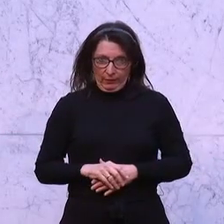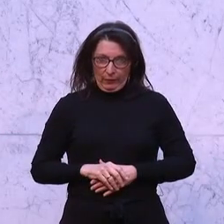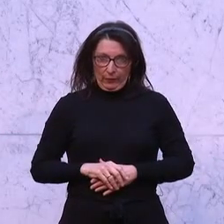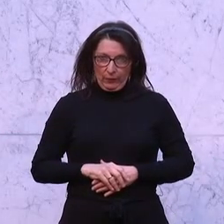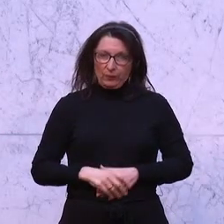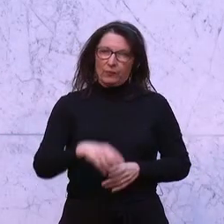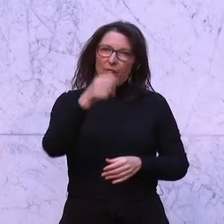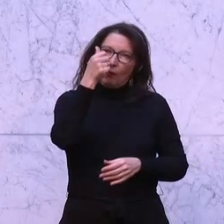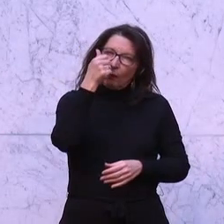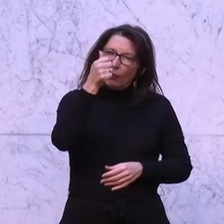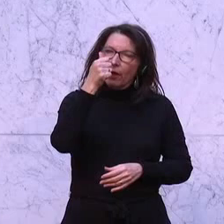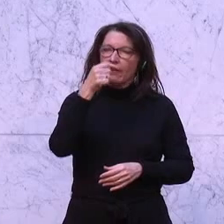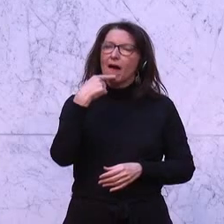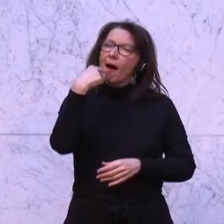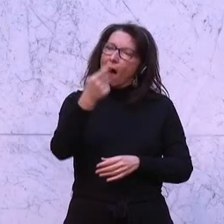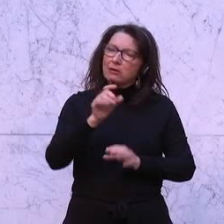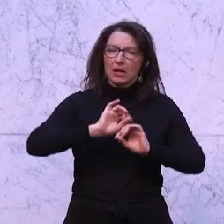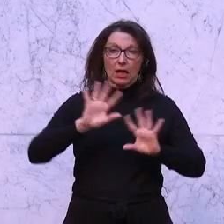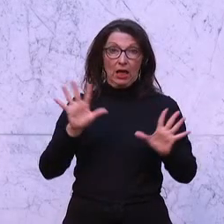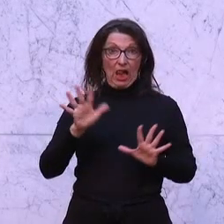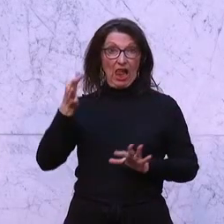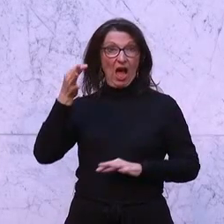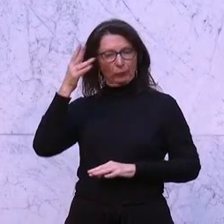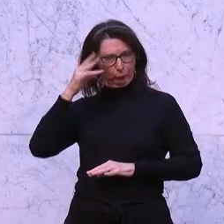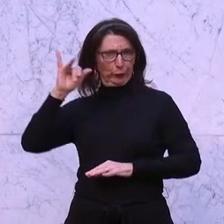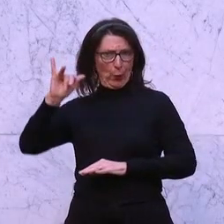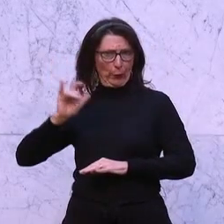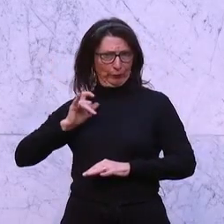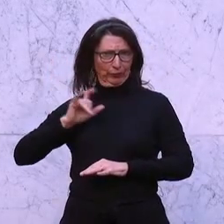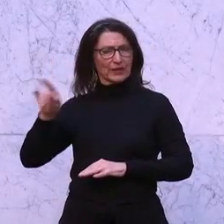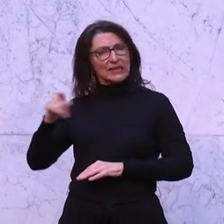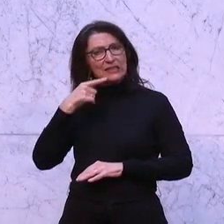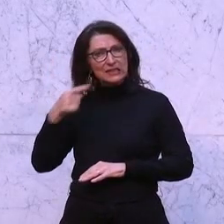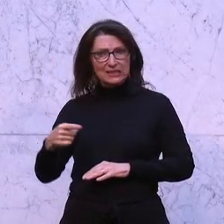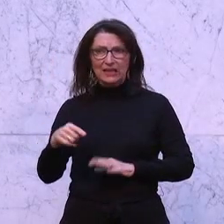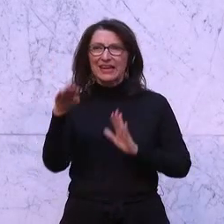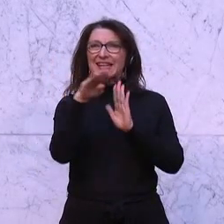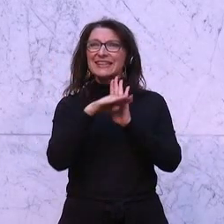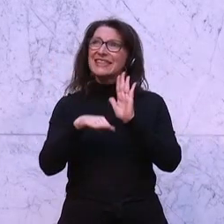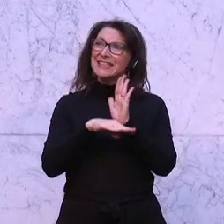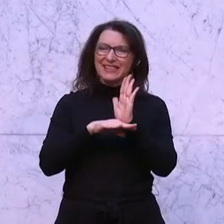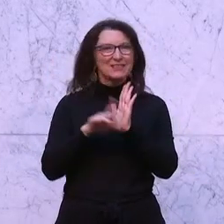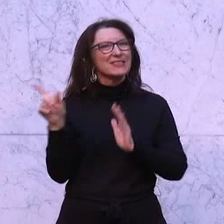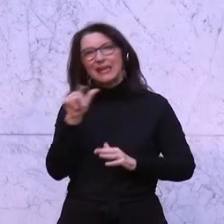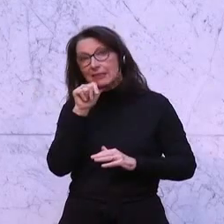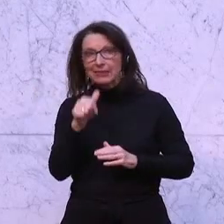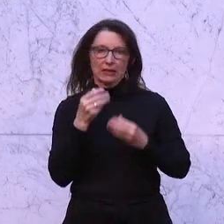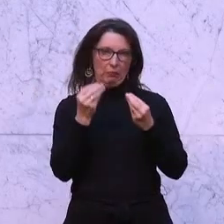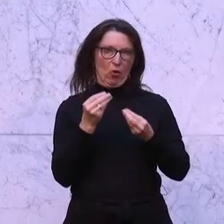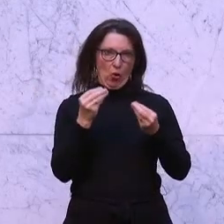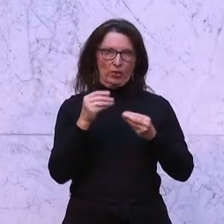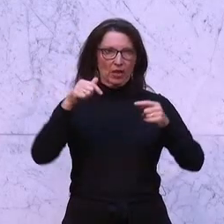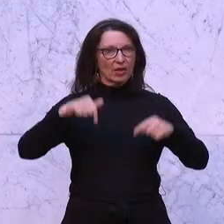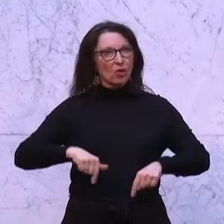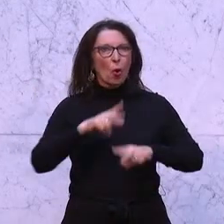Und eine klare Aussage von der Frau Dr. Obersteiner war, dass sie eine gesetzliche Regelung nicht empfiehlt, weil wir in Österreich auf dieser